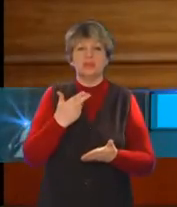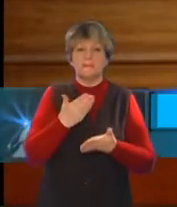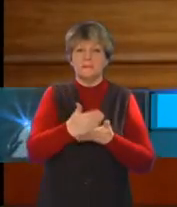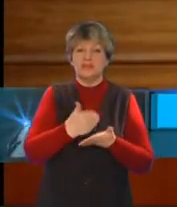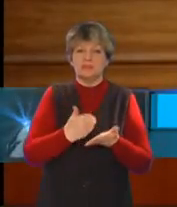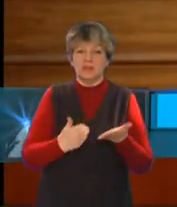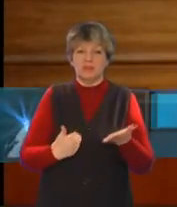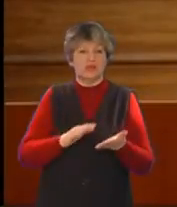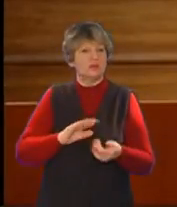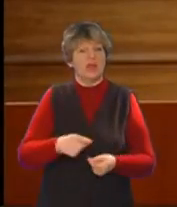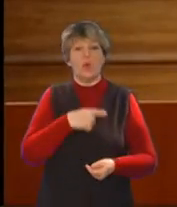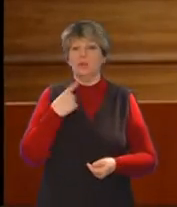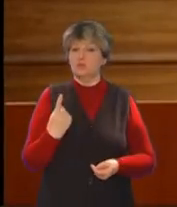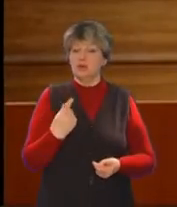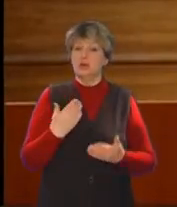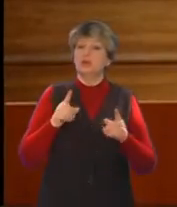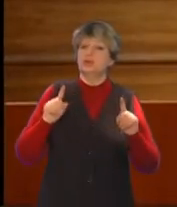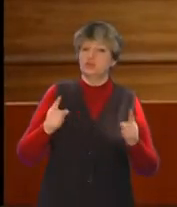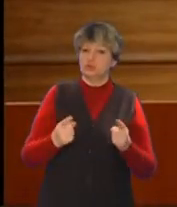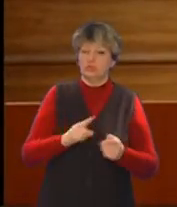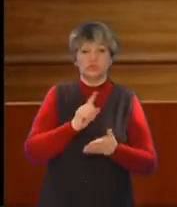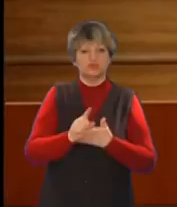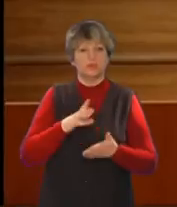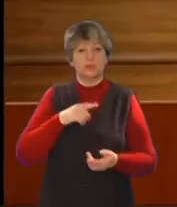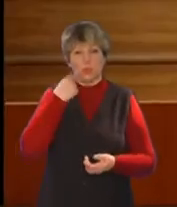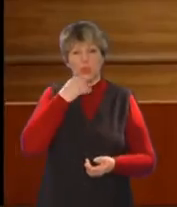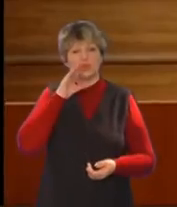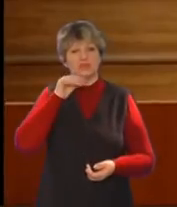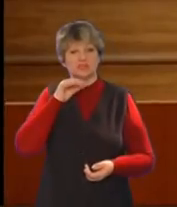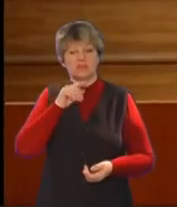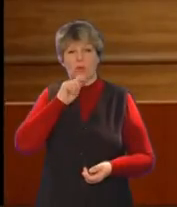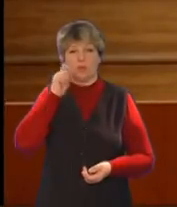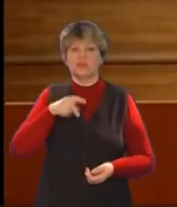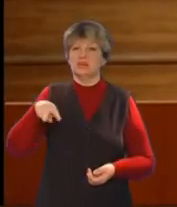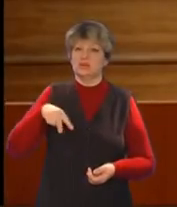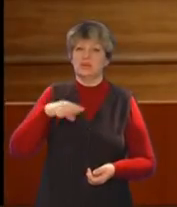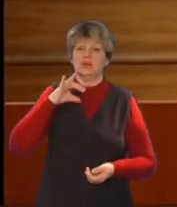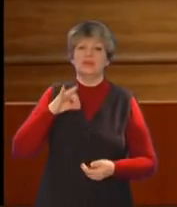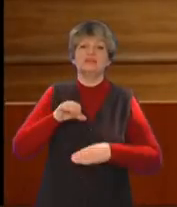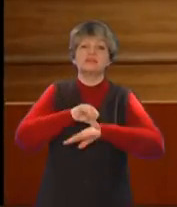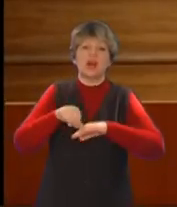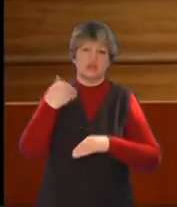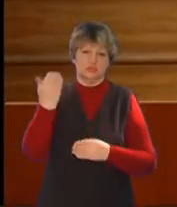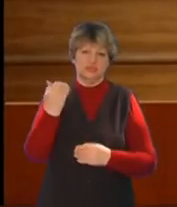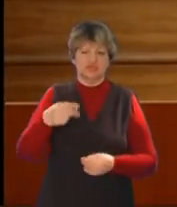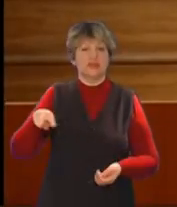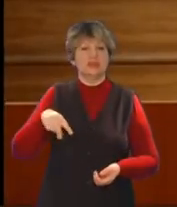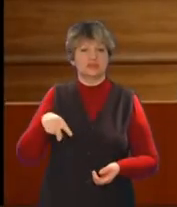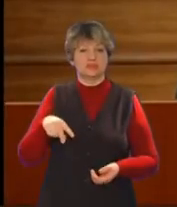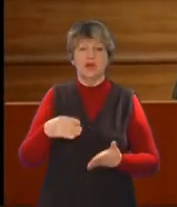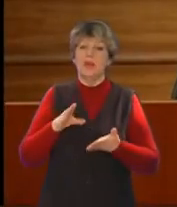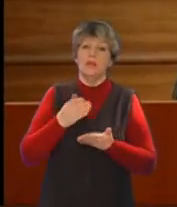предмети, а не один? Чому, наприклад, має існувати українська мова, українська література і зарубіжна